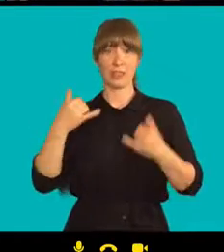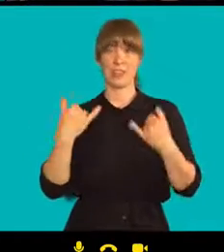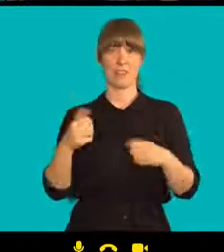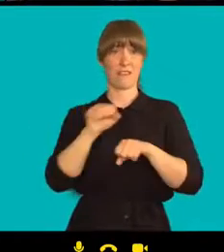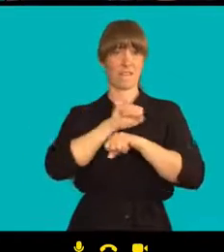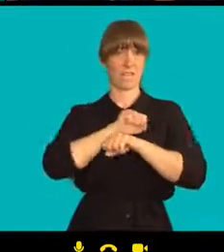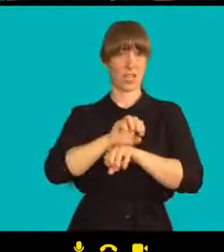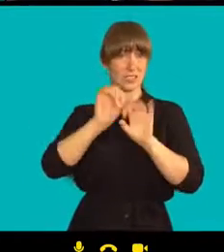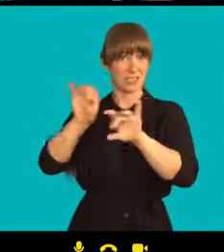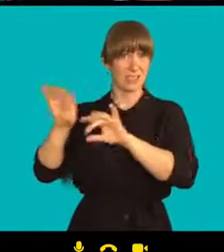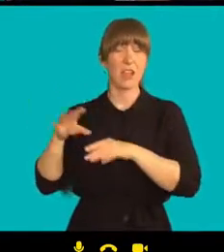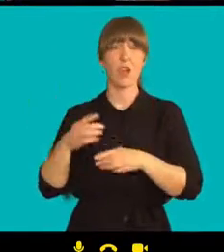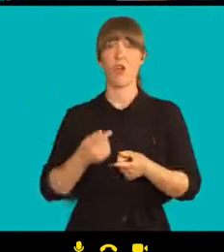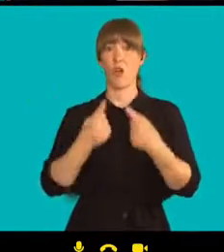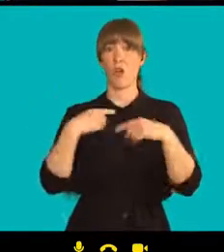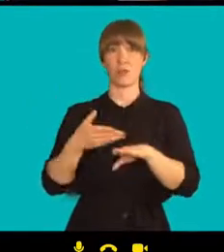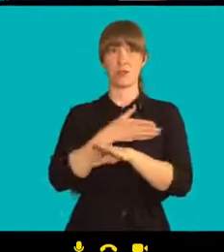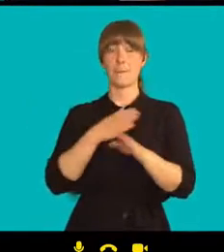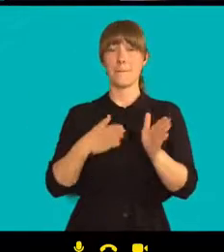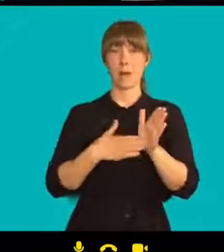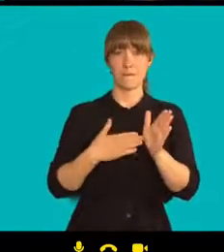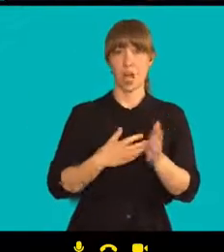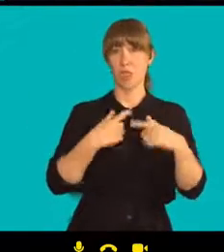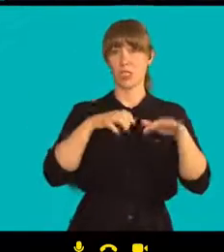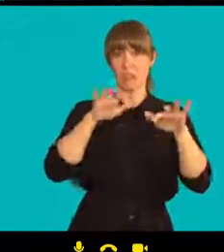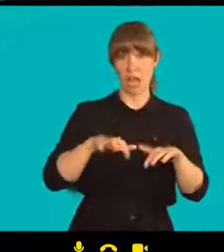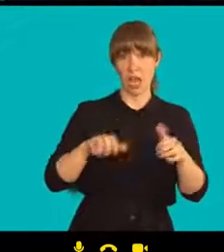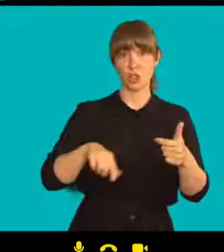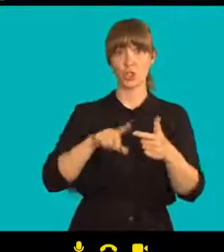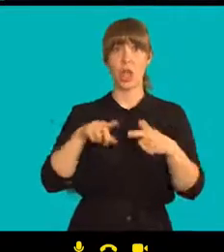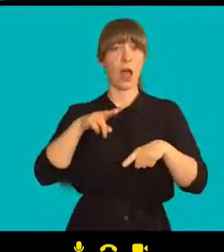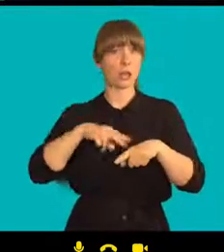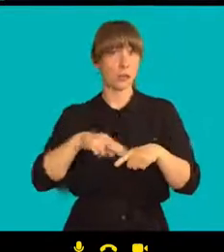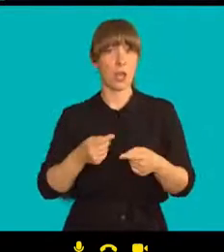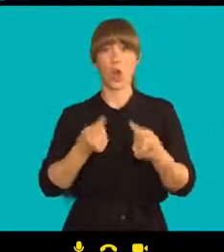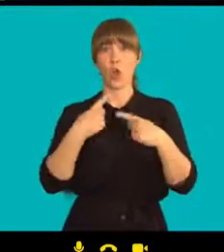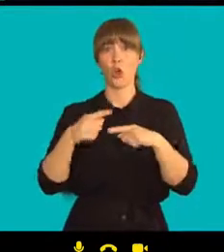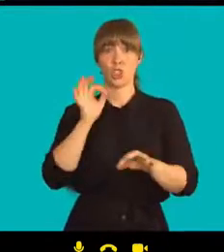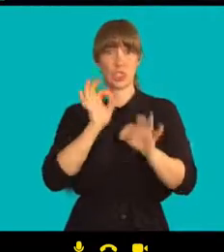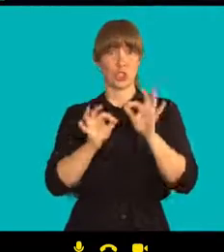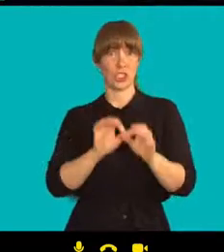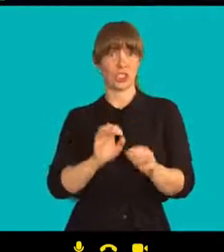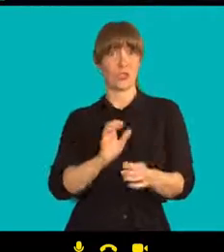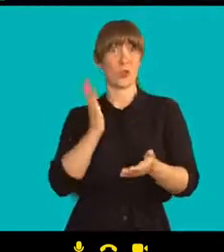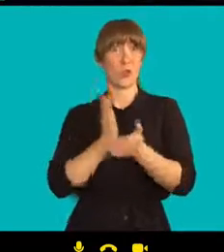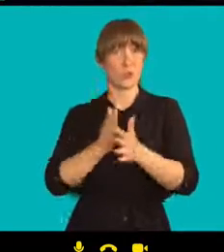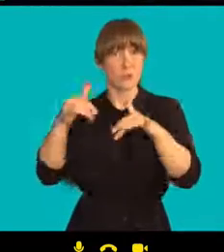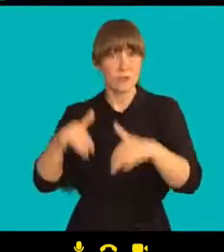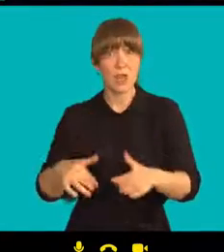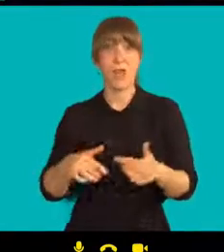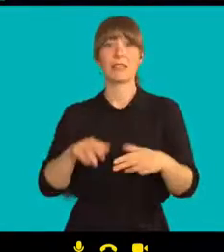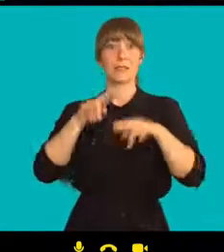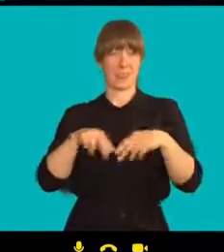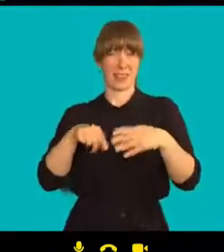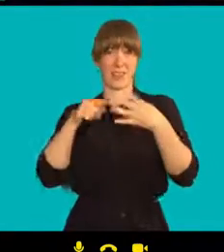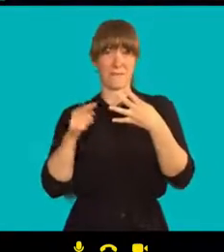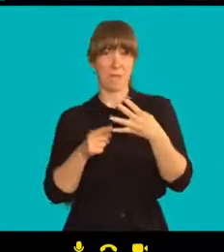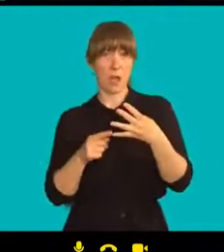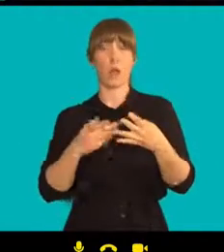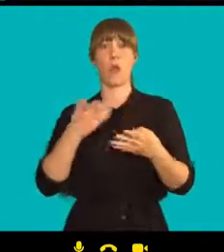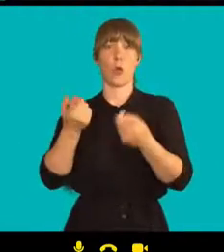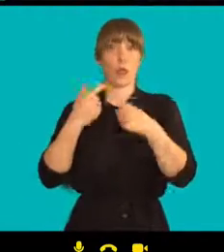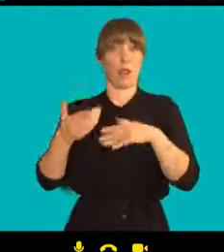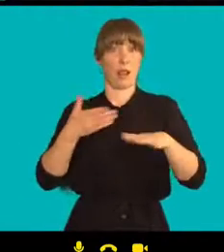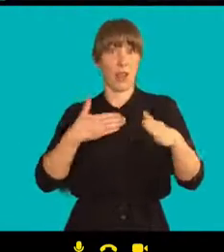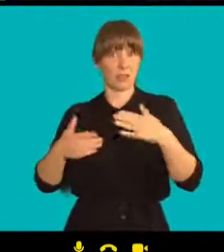Marfa je od září ve vězení, Andrej od října a ti ostatní dva od ledna. Čekáme na soud,